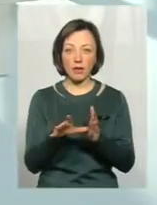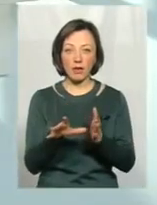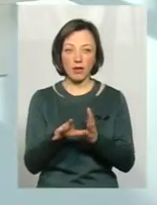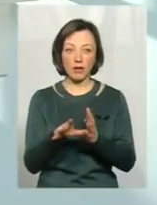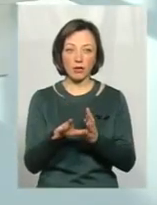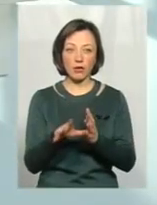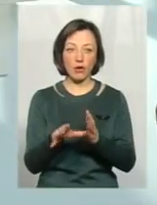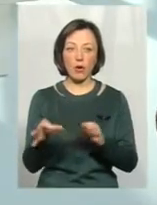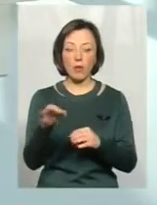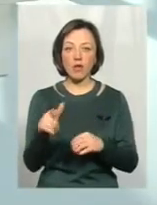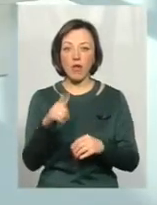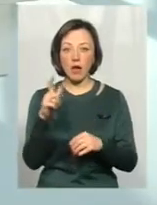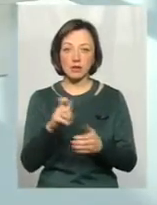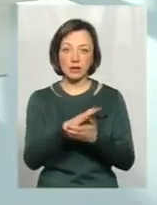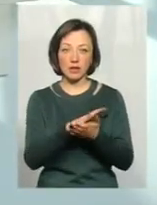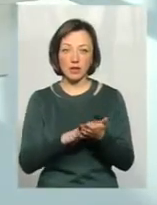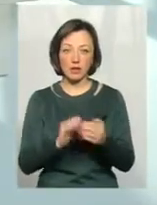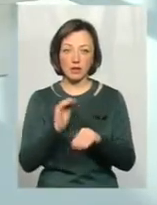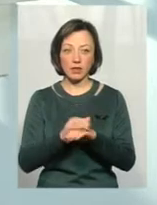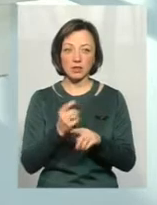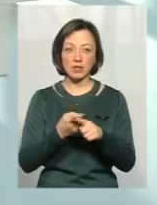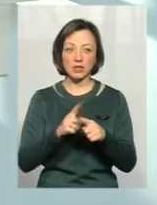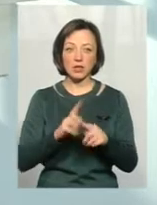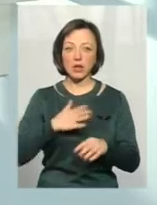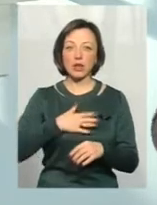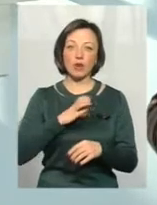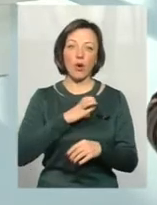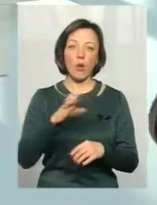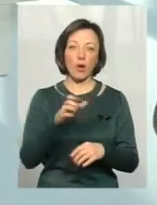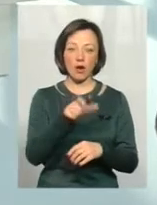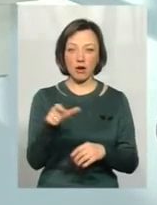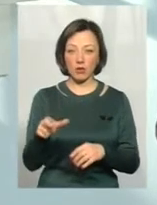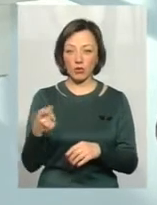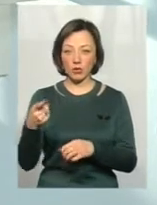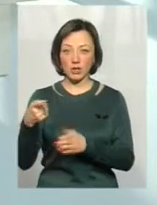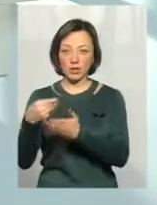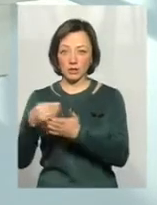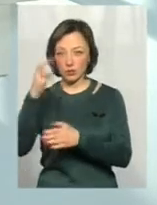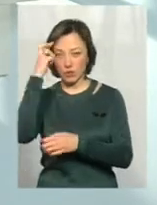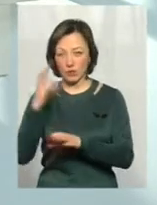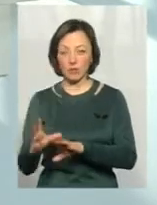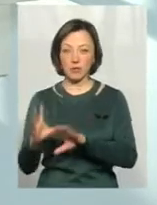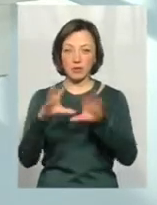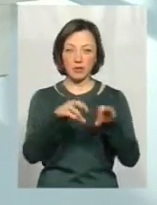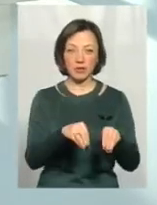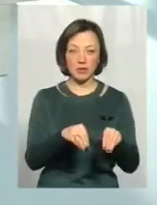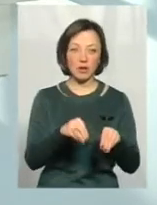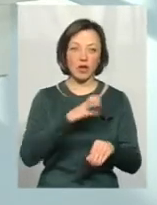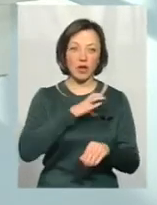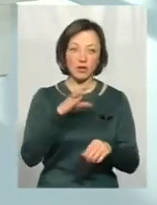облгазів і так далі, які фактично, це наші олігархи. Тобто з однієї кишені державної перекладаються у широкі